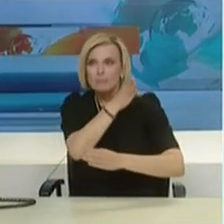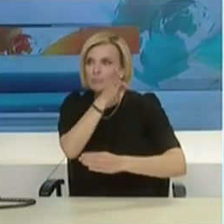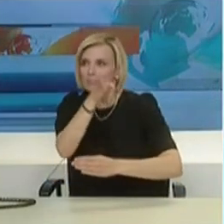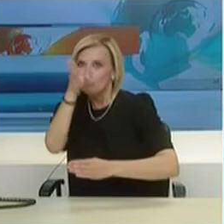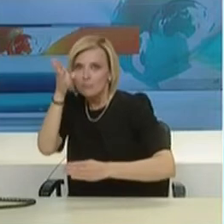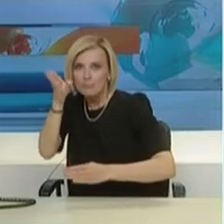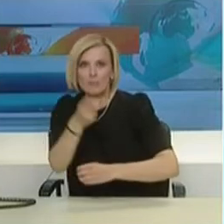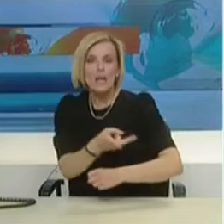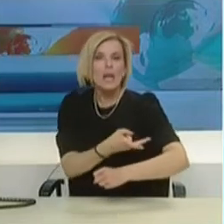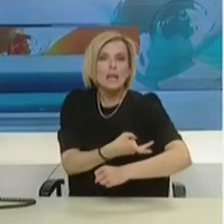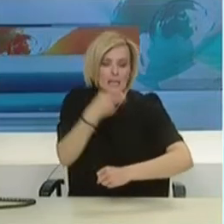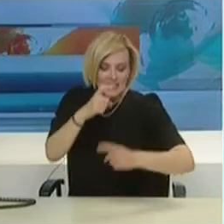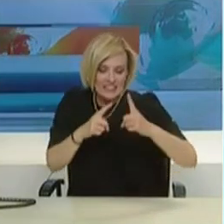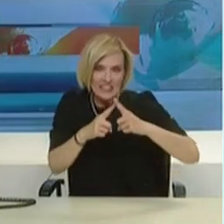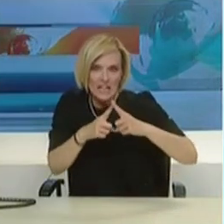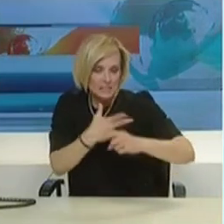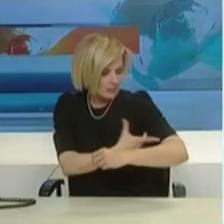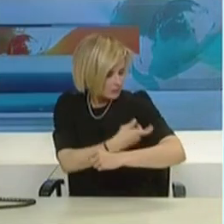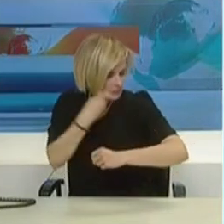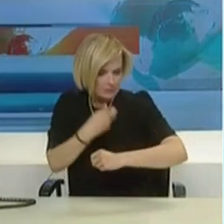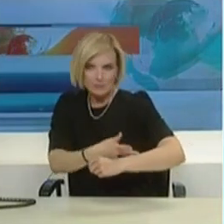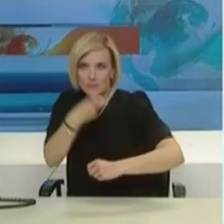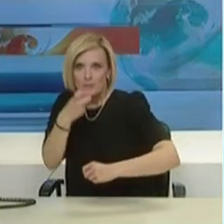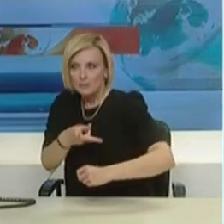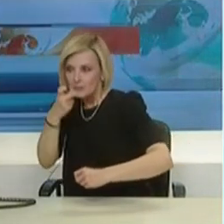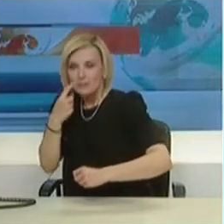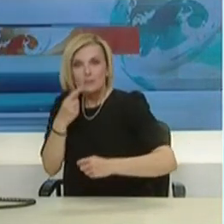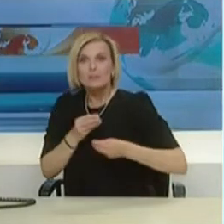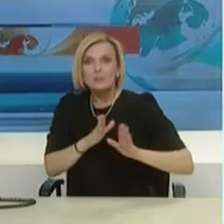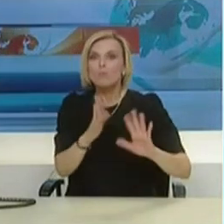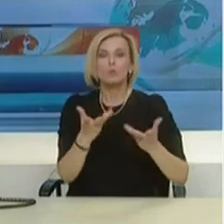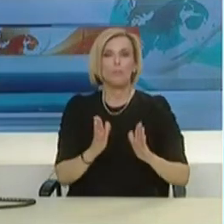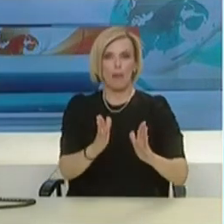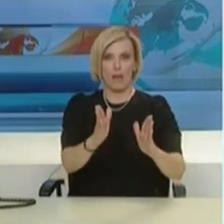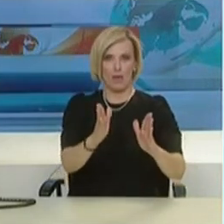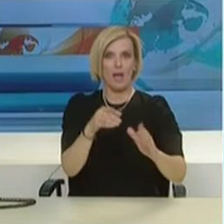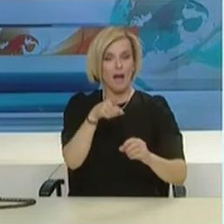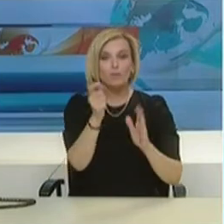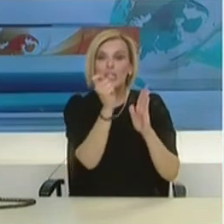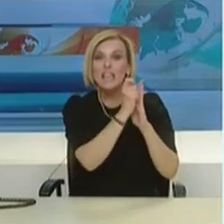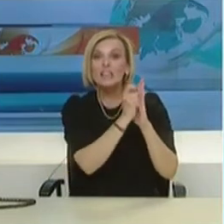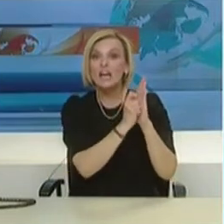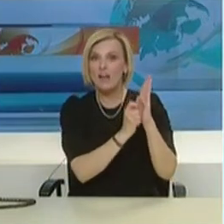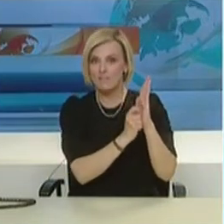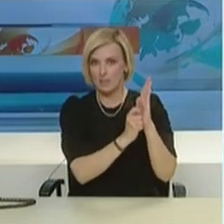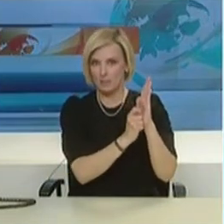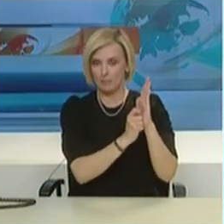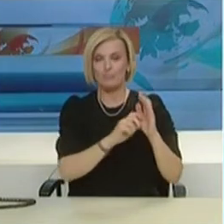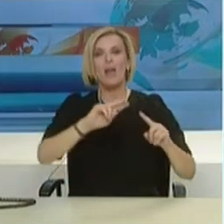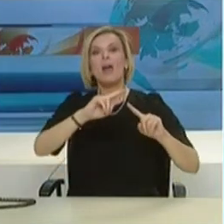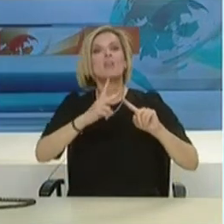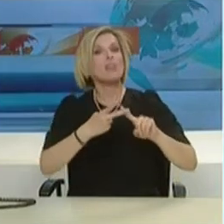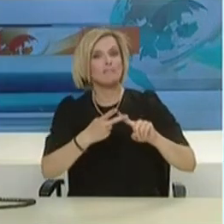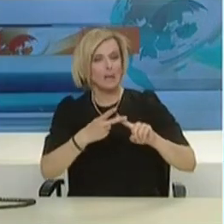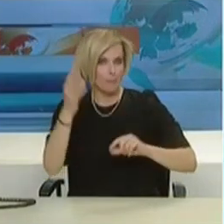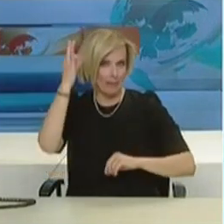δείγματα που θα ελέγχονται ώστε να καταγράφεται ακόμα καλύτερα η πορεία της επιδημίας στη χώρα μας. Η δεύτερη κατηγορία ανθρώπων